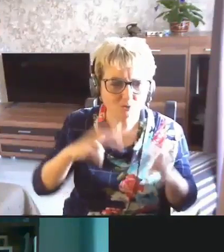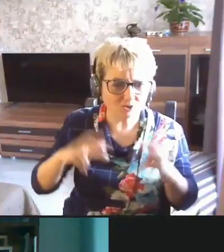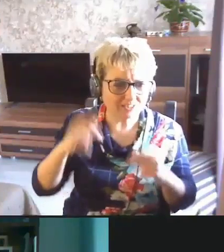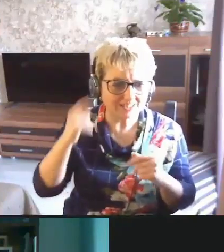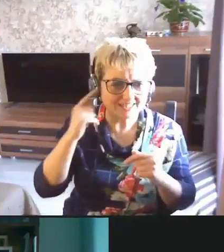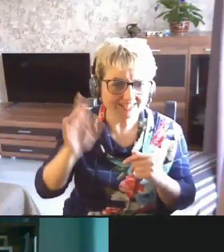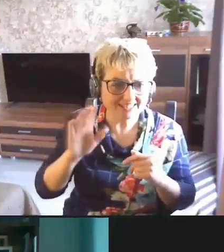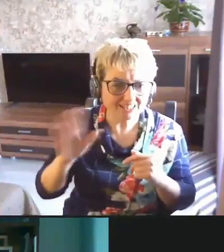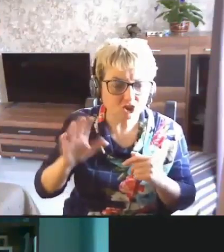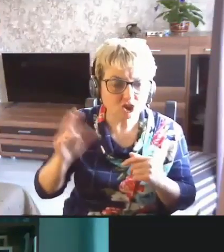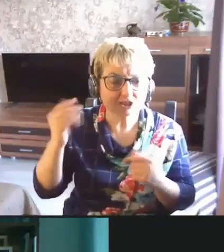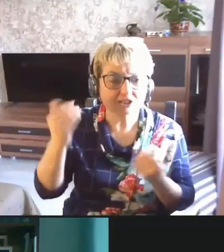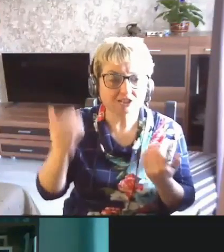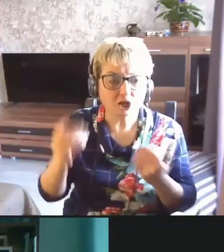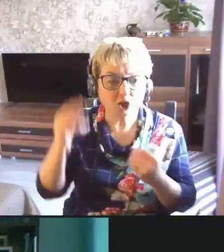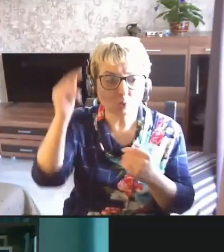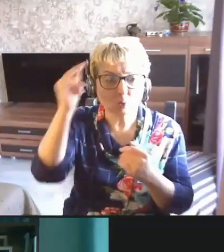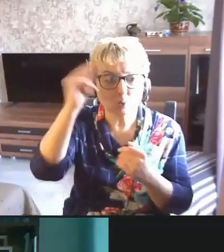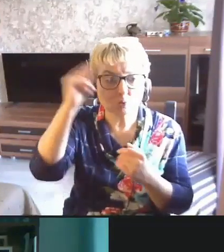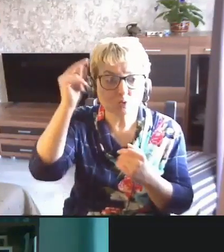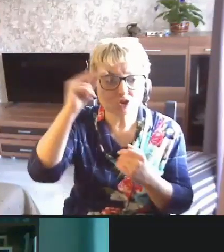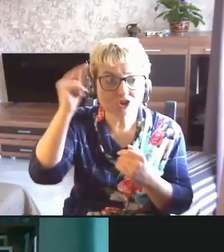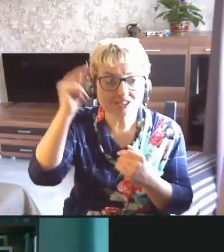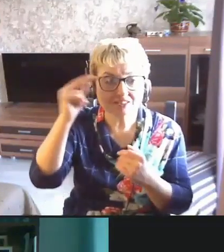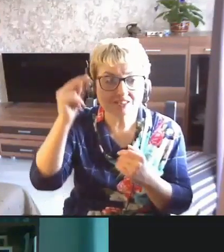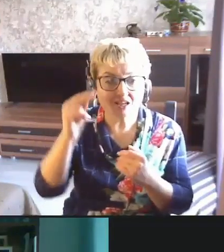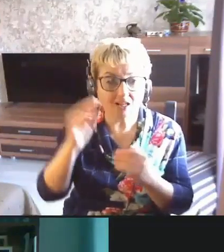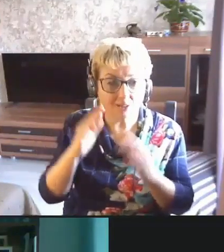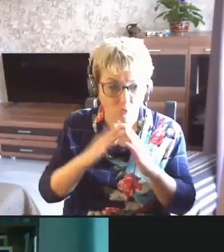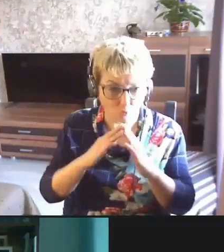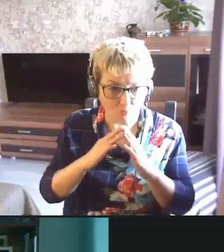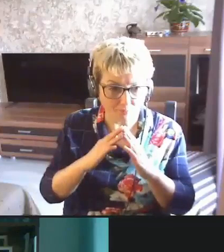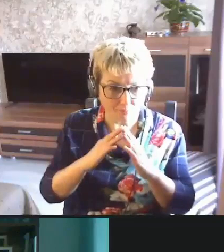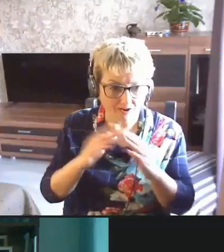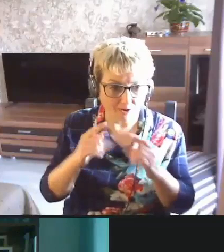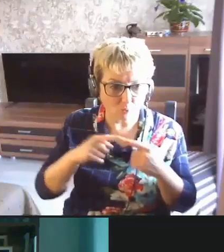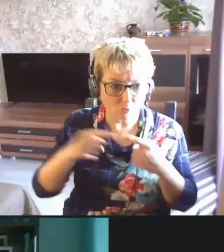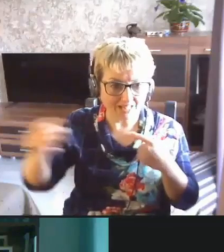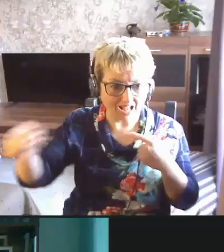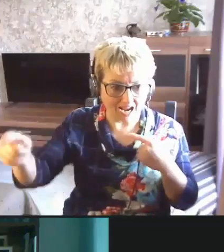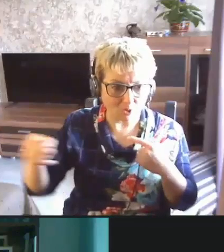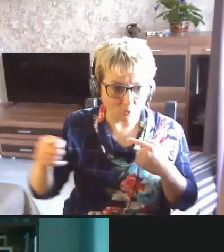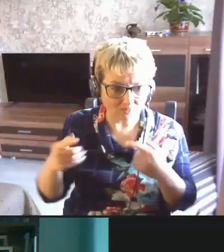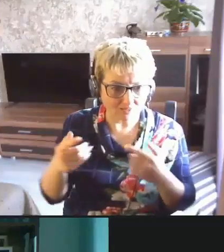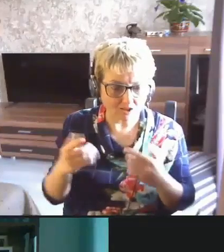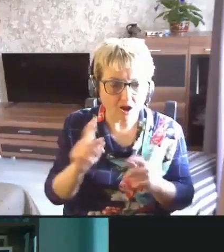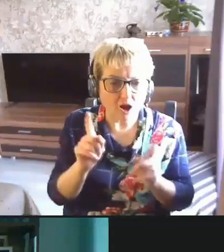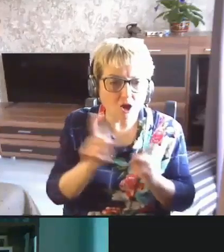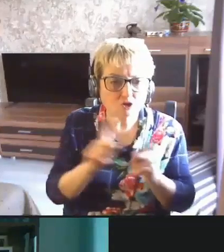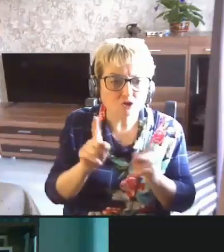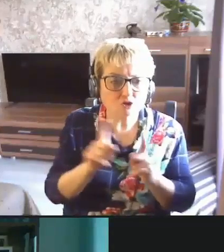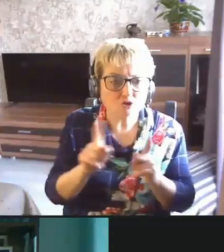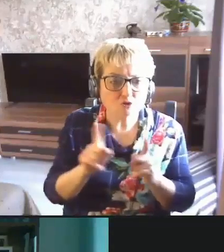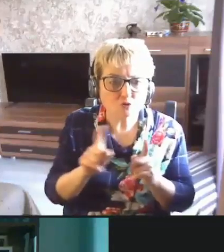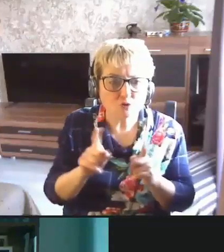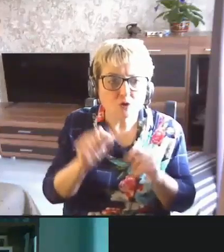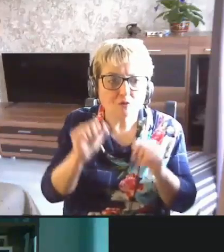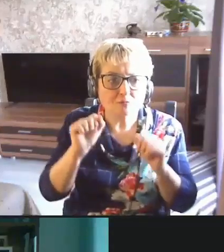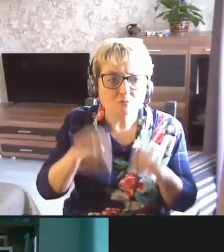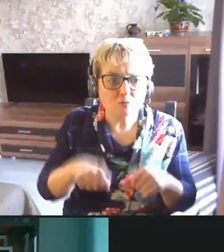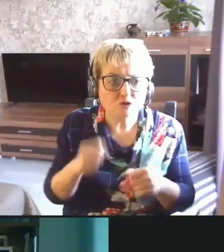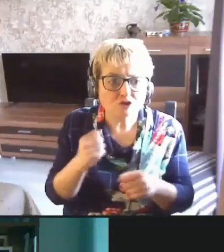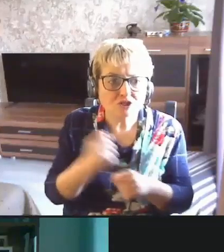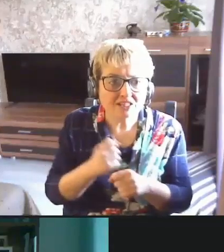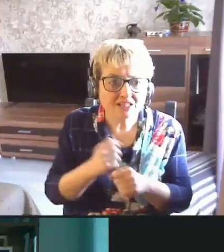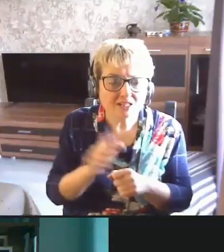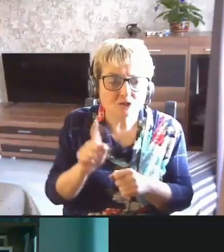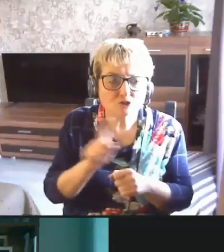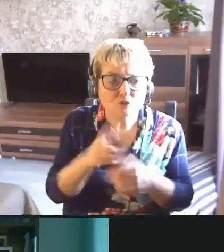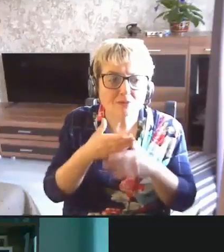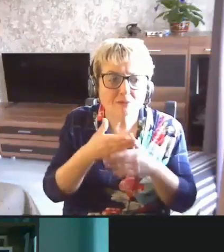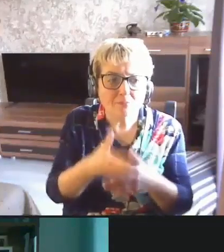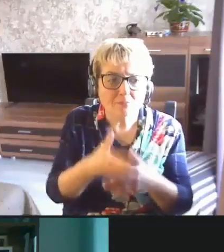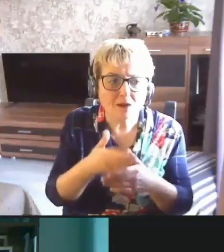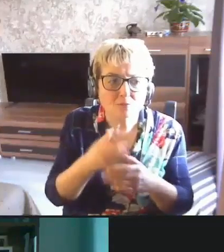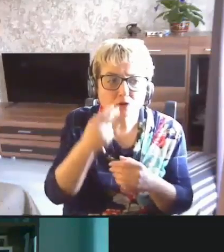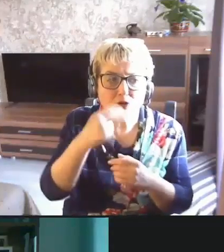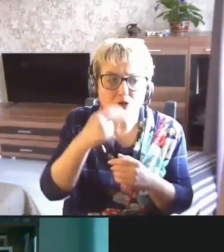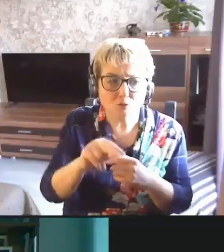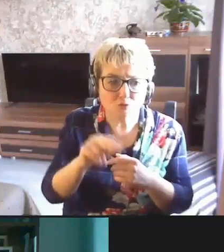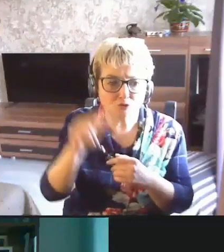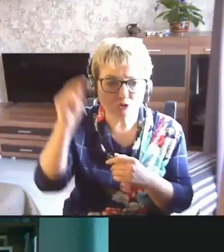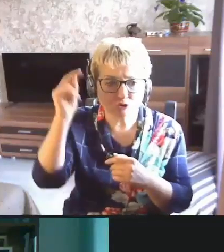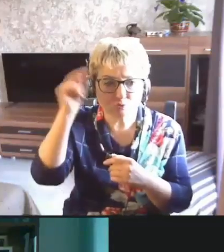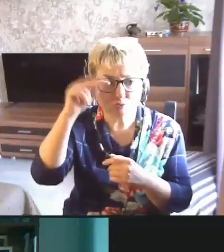они сейчас учатся дома, удаленно. что можно делать, чтобы помочь им лучше